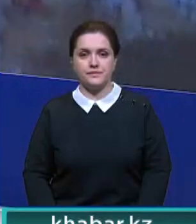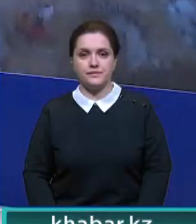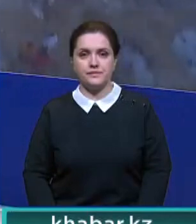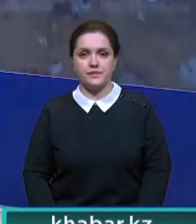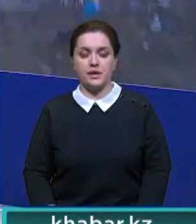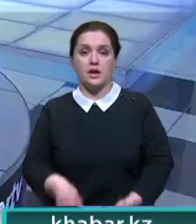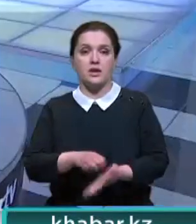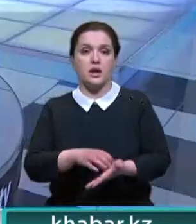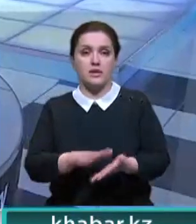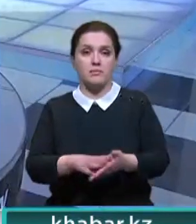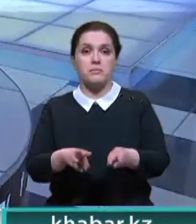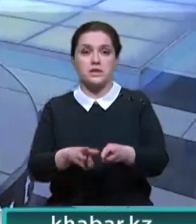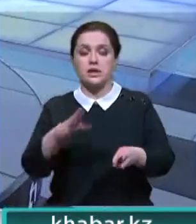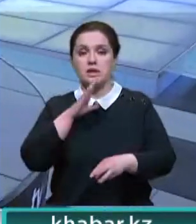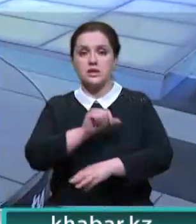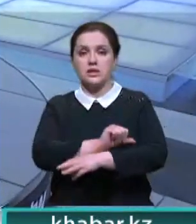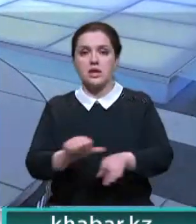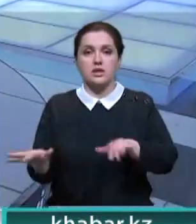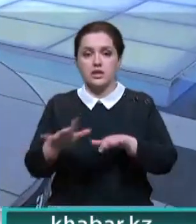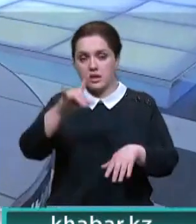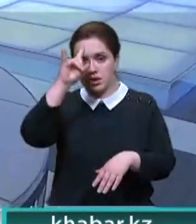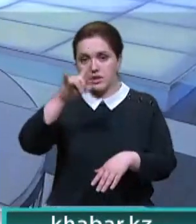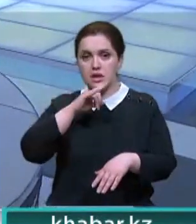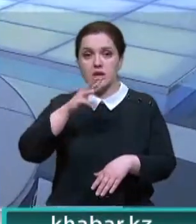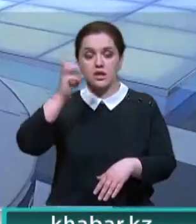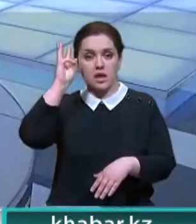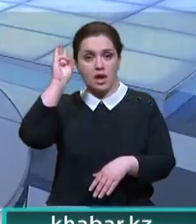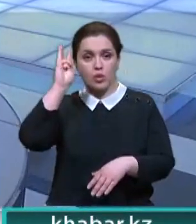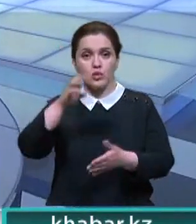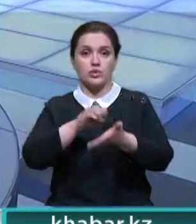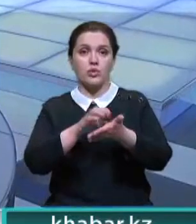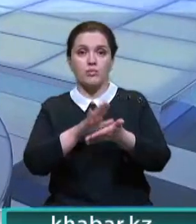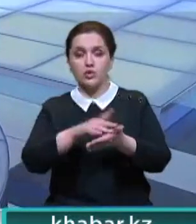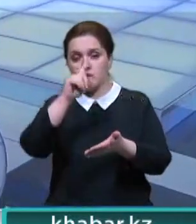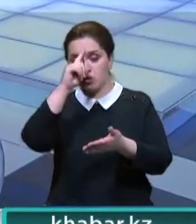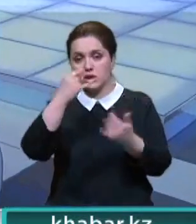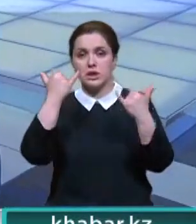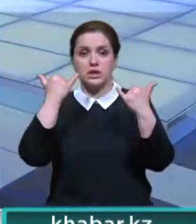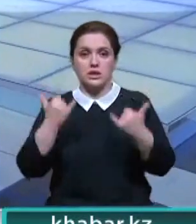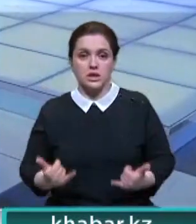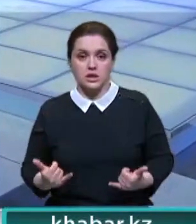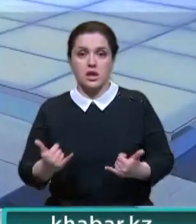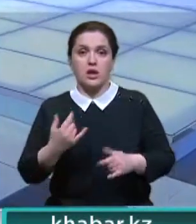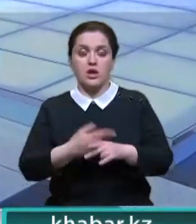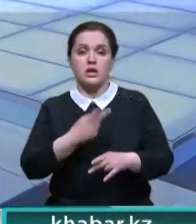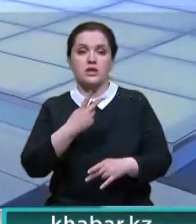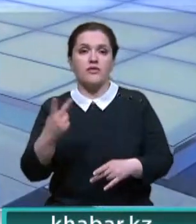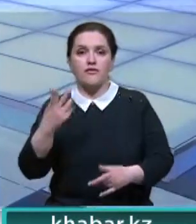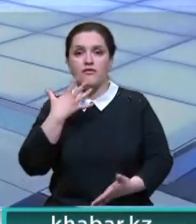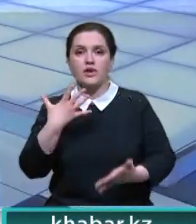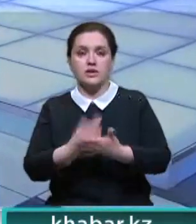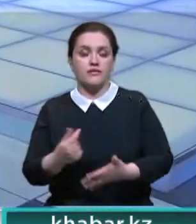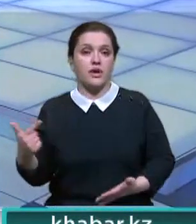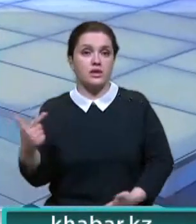Между тем, по данным Министерства иностранных дел Казахстана, на консульском учете в Индии сейчас находятся